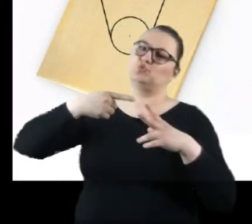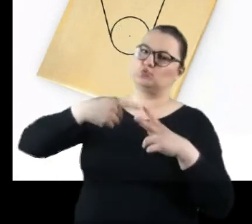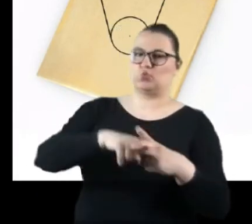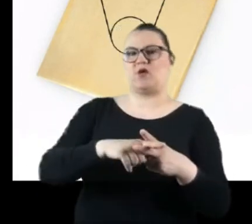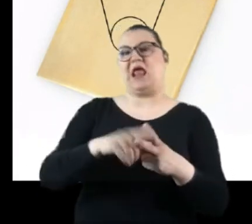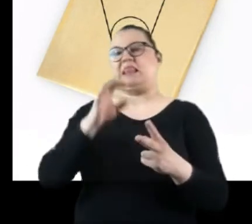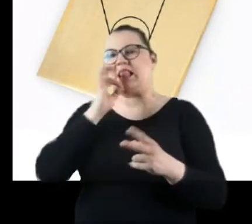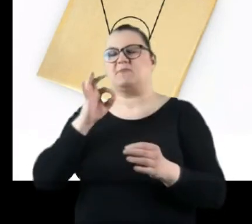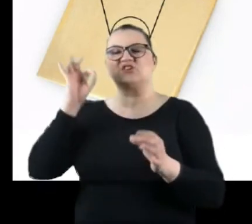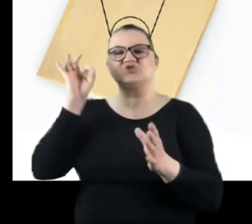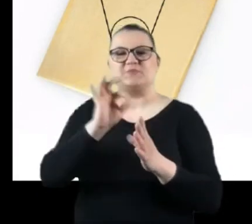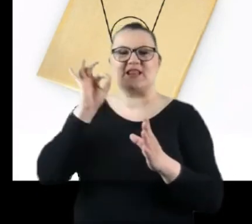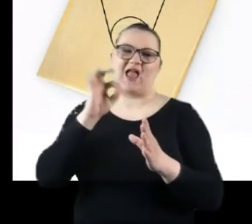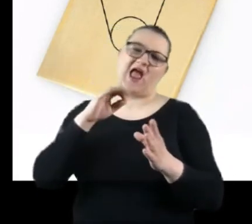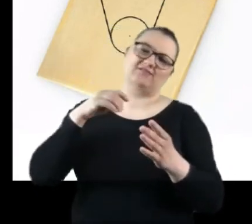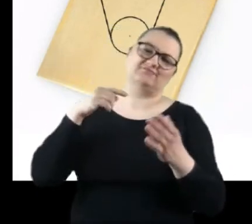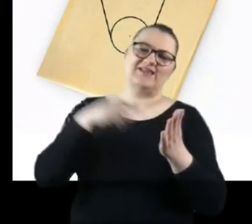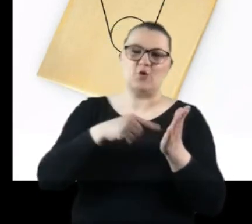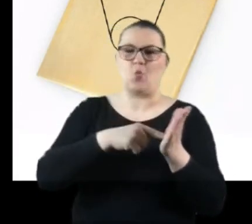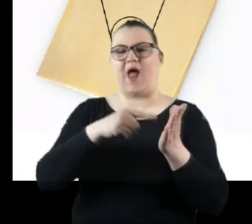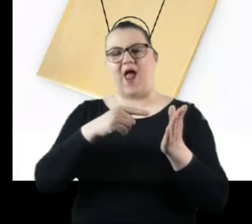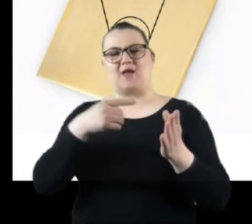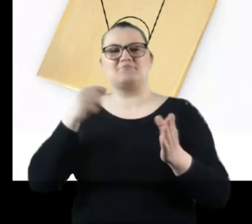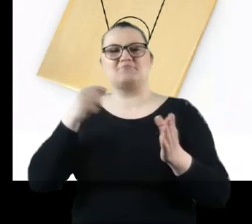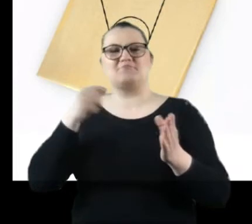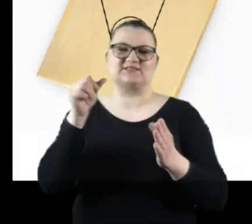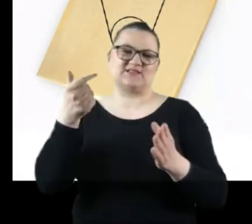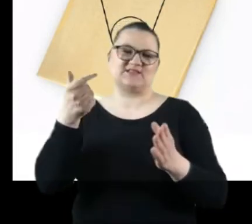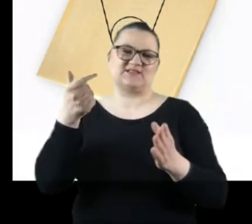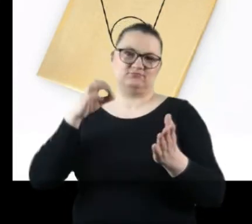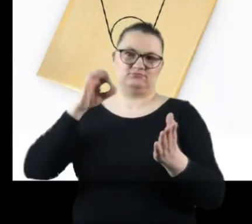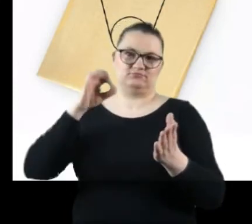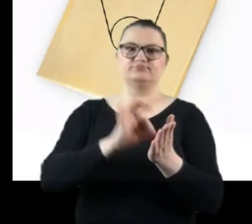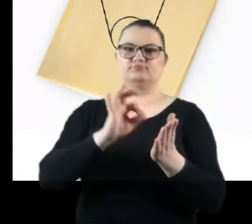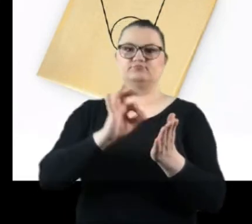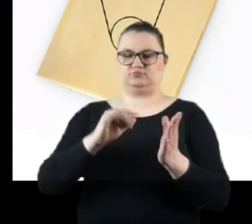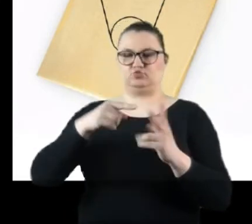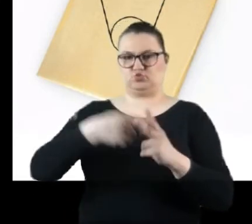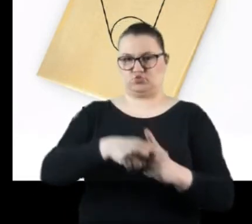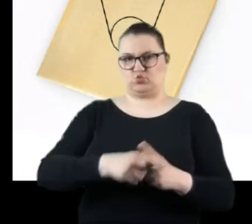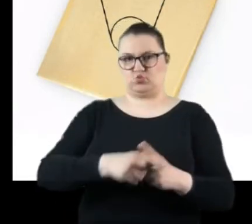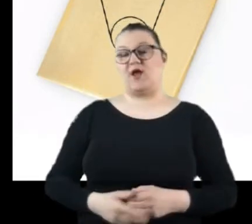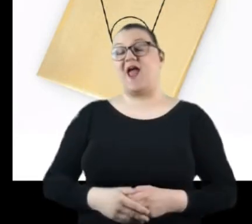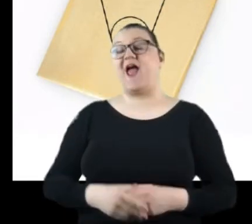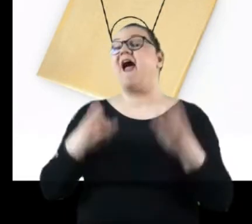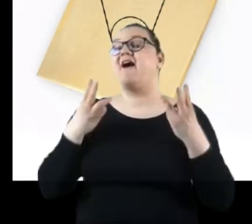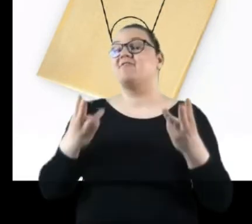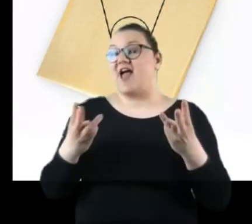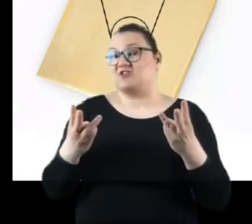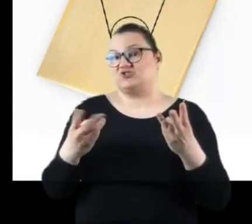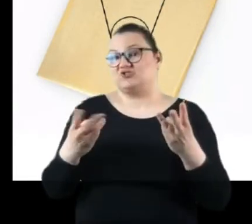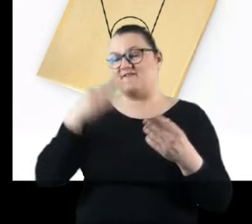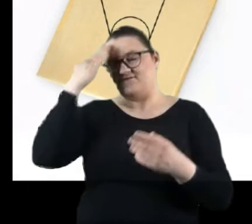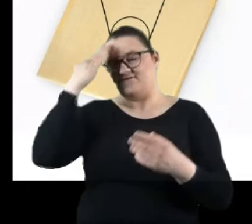szpilką, jakąś igiełką, pineską. Ważne też, żebyśmy znali rozmiar,